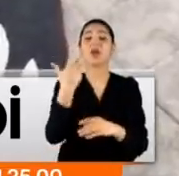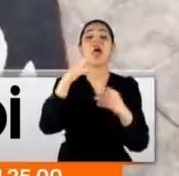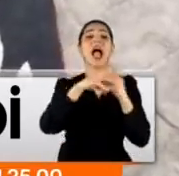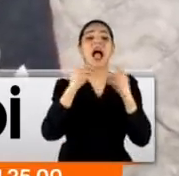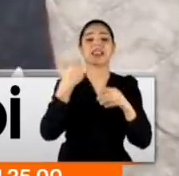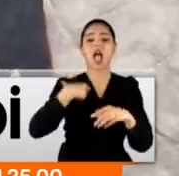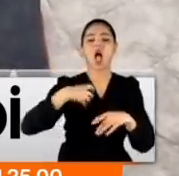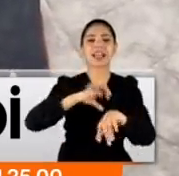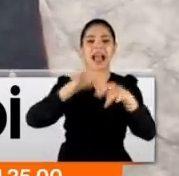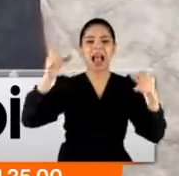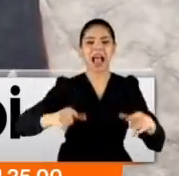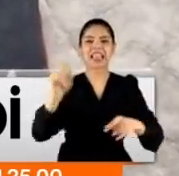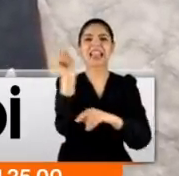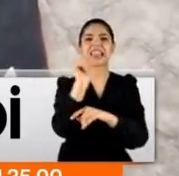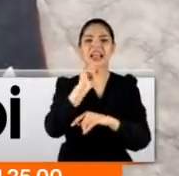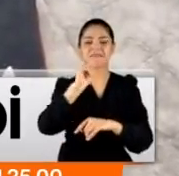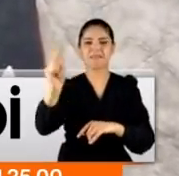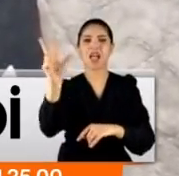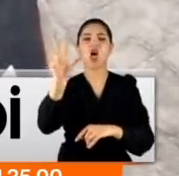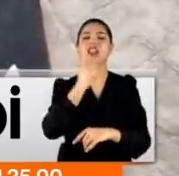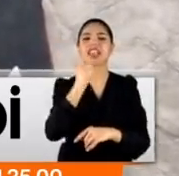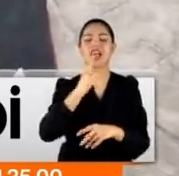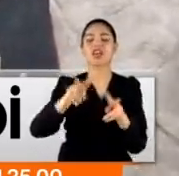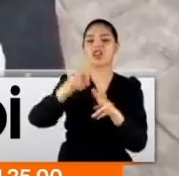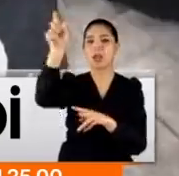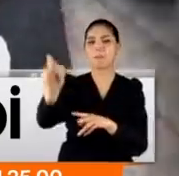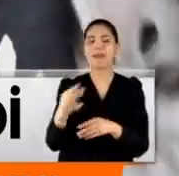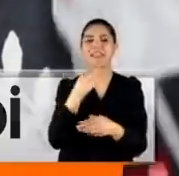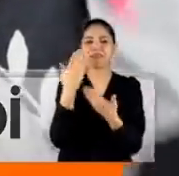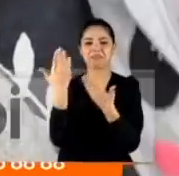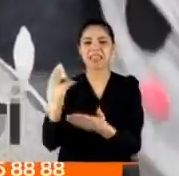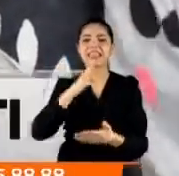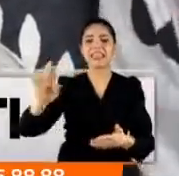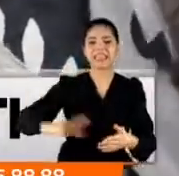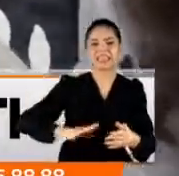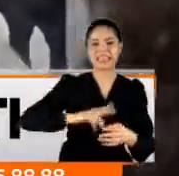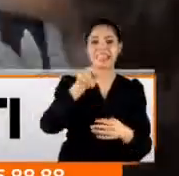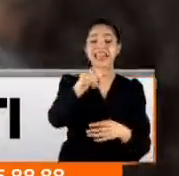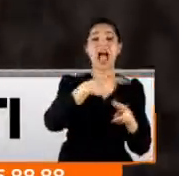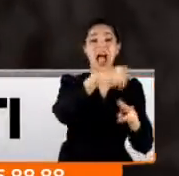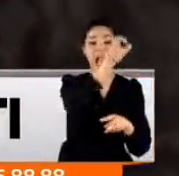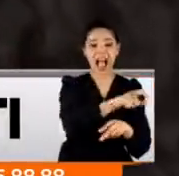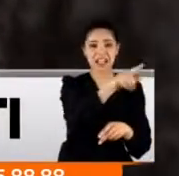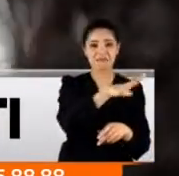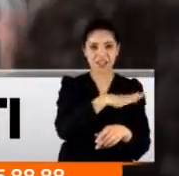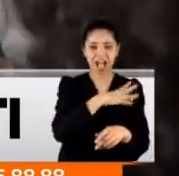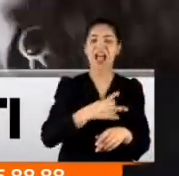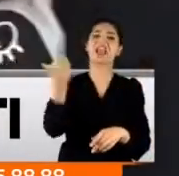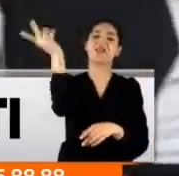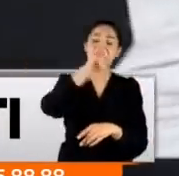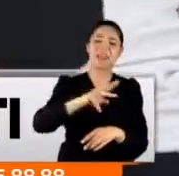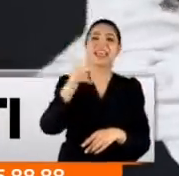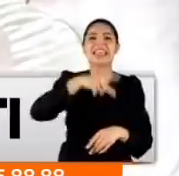Adana'da özel bir hastanede sekreterlik yapan 32 yaşındaki Medine Emeli, kızı Azra'dan 8 yıl sonra ikiz bebeği